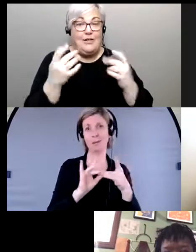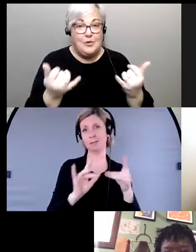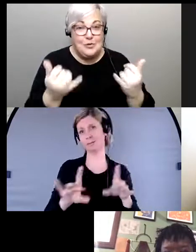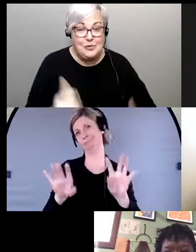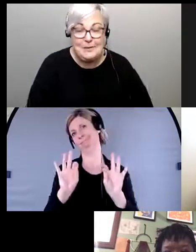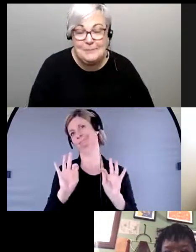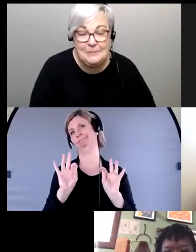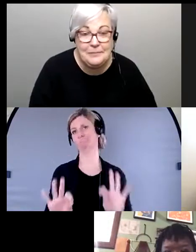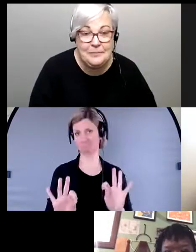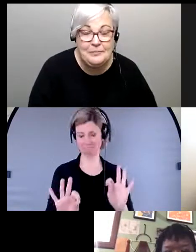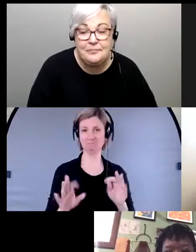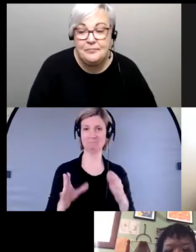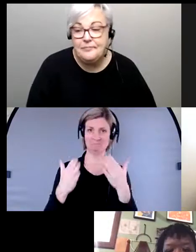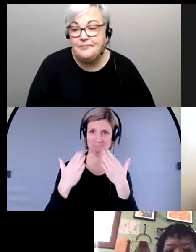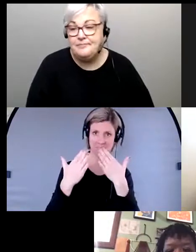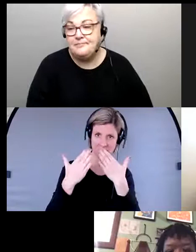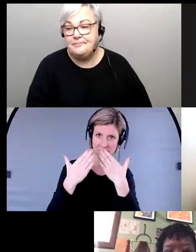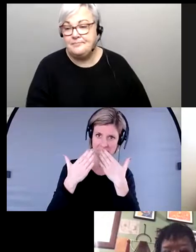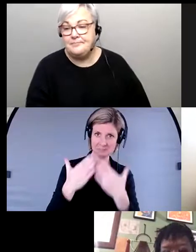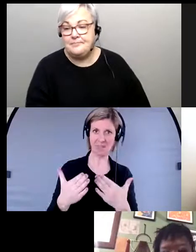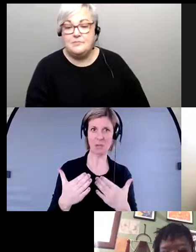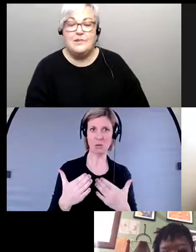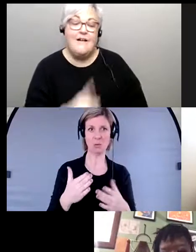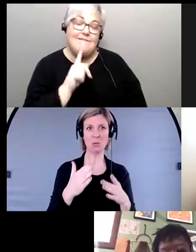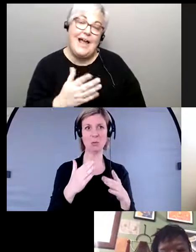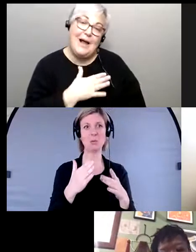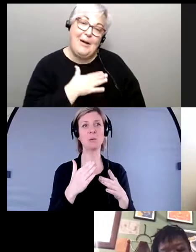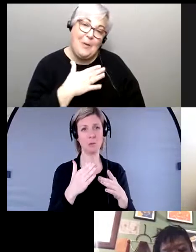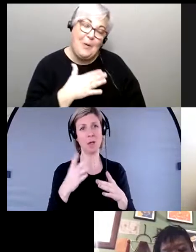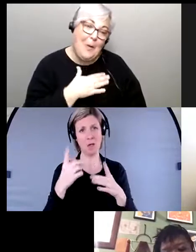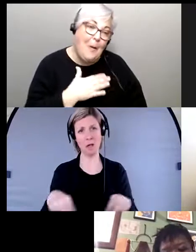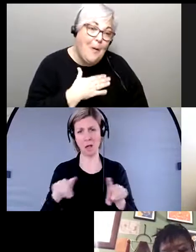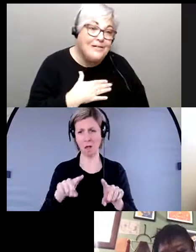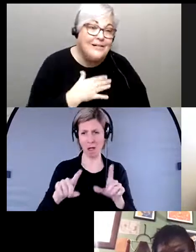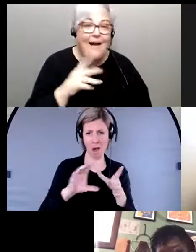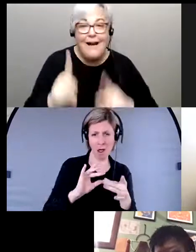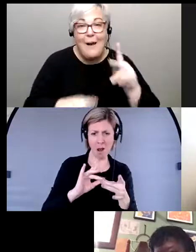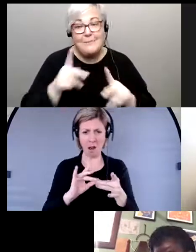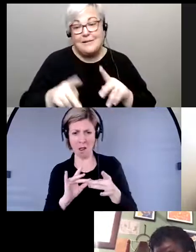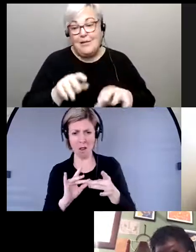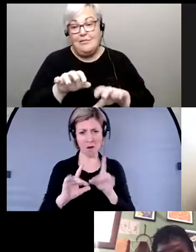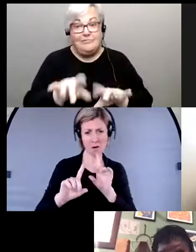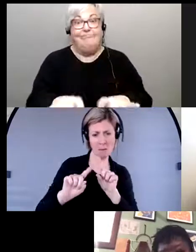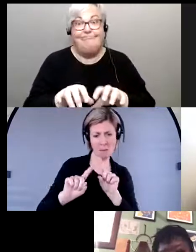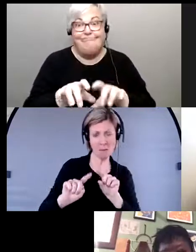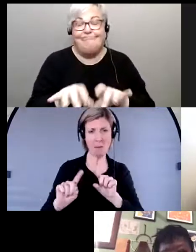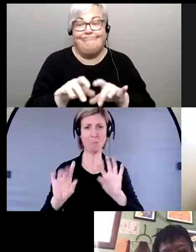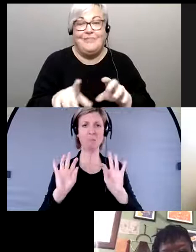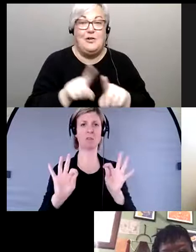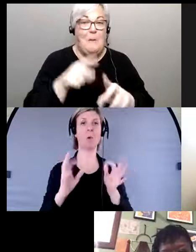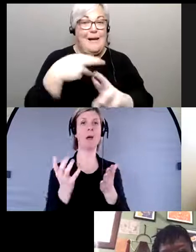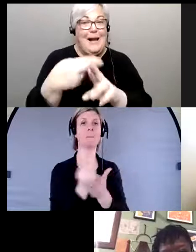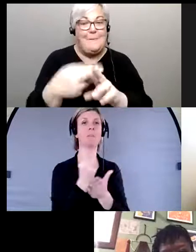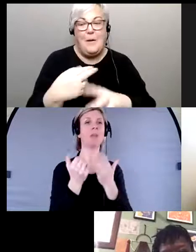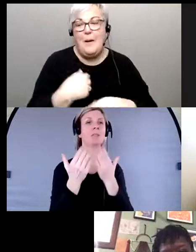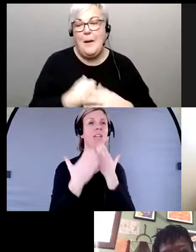je suis très contente de voir que les gens réagissent à nos panélistes d'aujourd'hui donc je vais